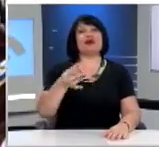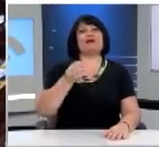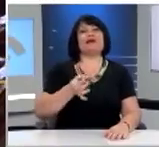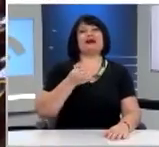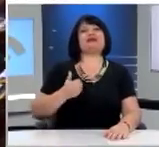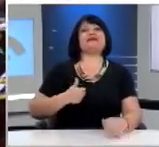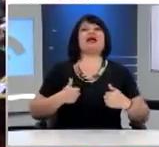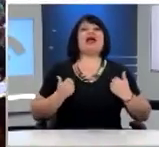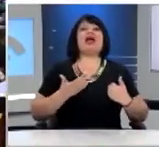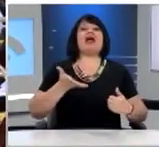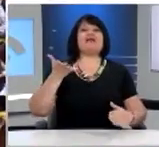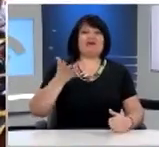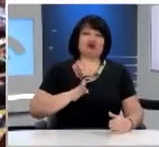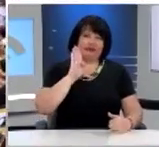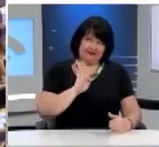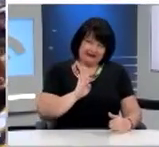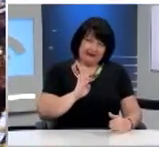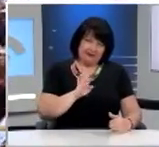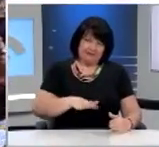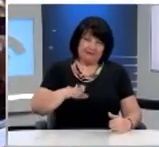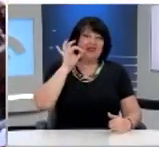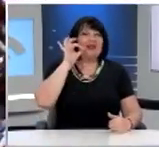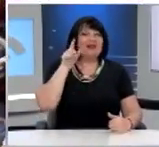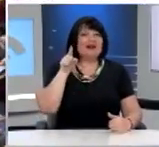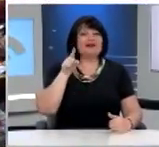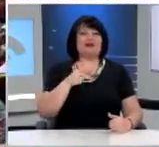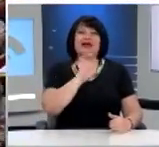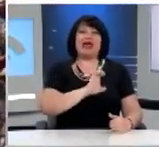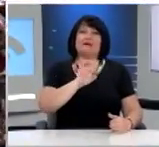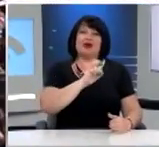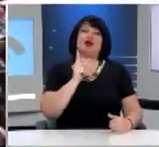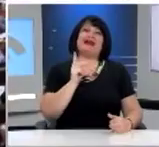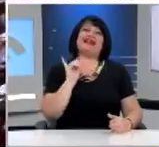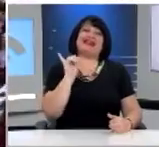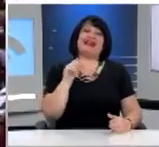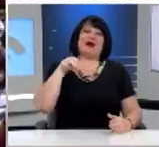έχει η έφηβος βουλευτής Β' Περιφερίας Θεσσαλονίκης Ερμιόνι Κιμπουροπούλου.